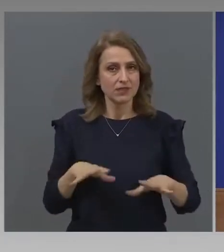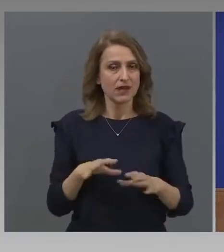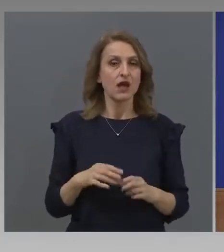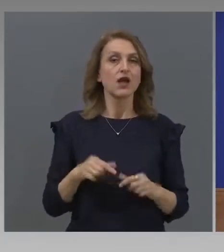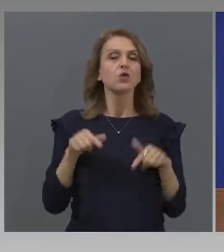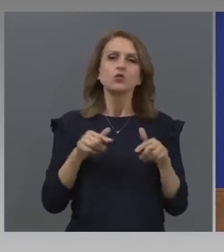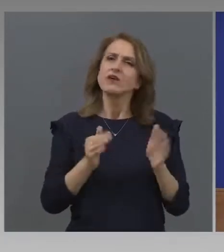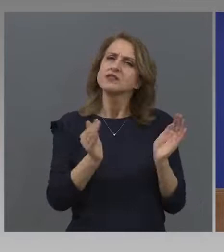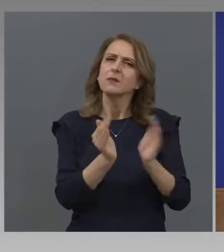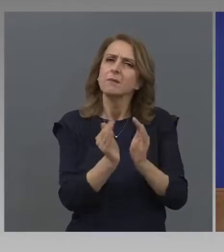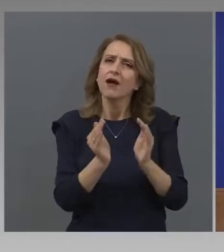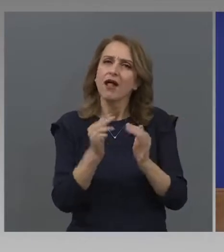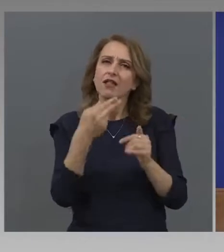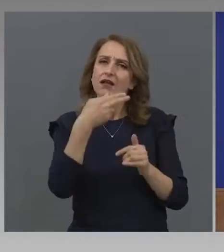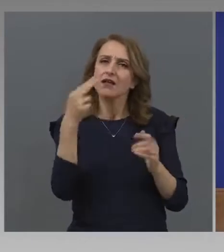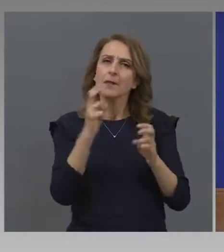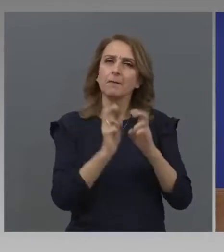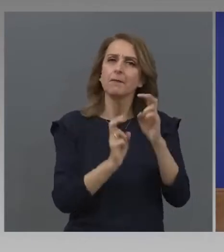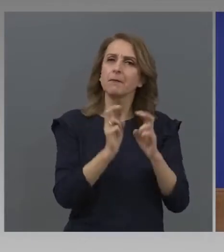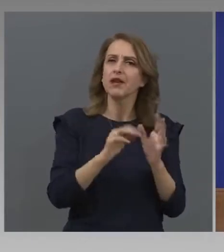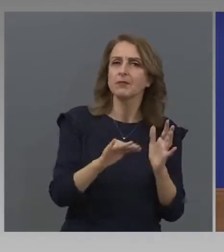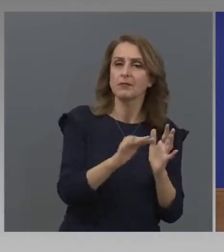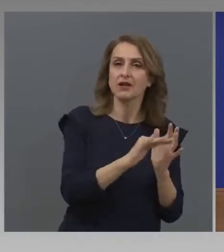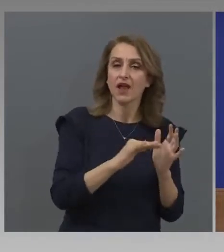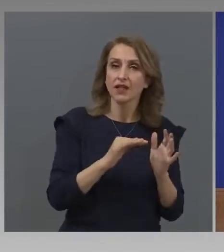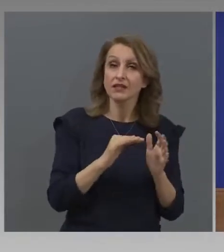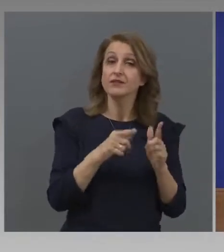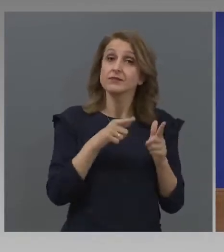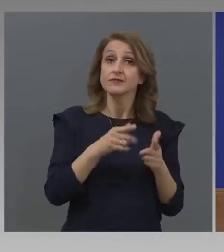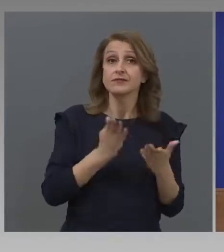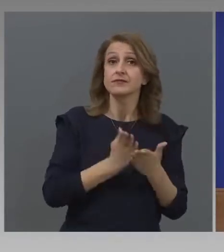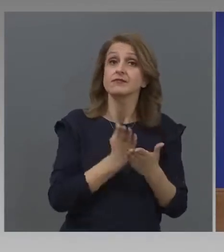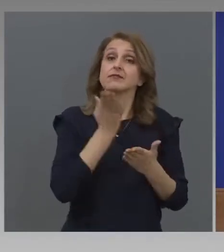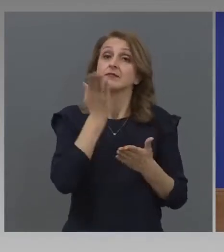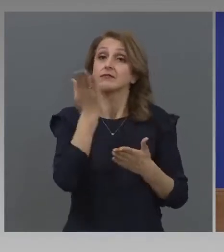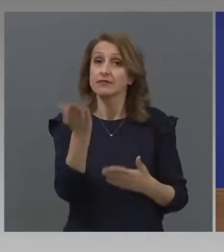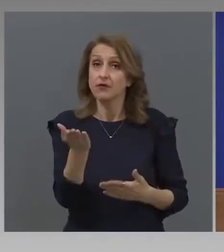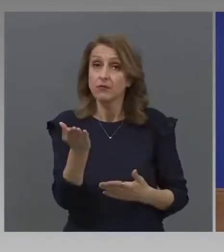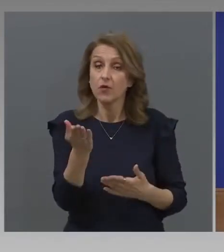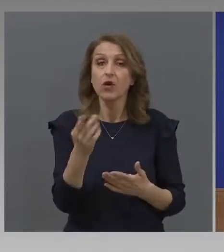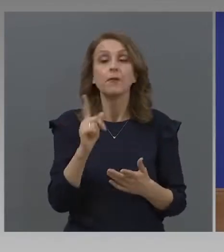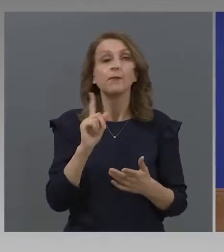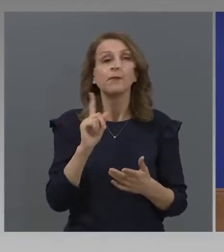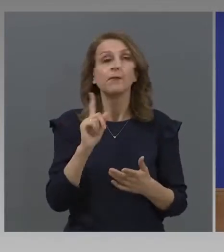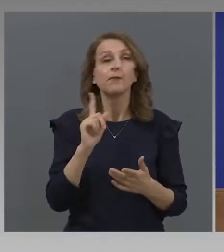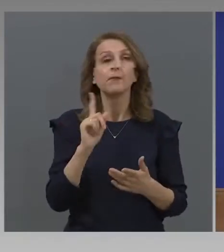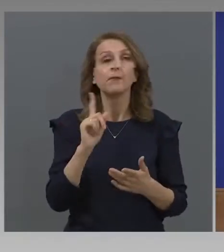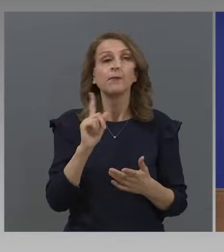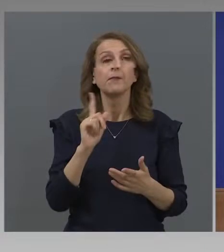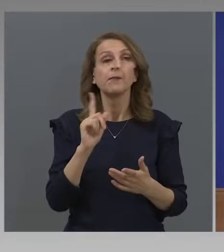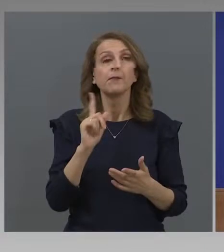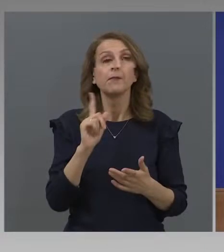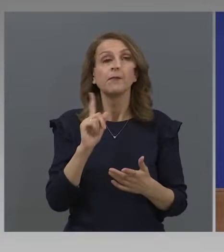Това са малки предприятия. Кандидатстването ще става по-електронен път.